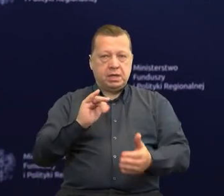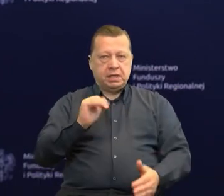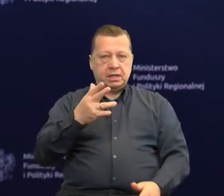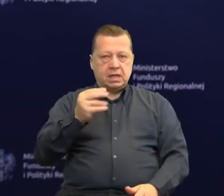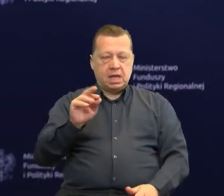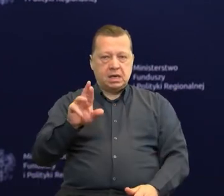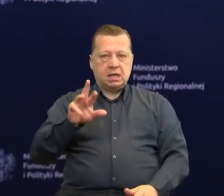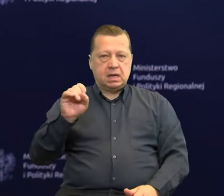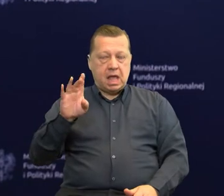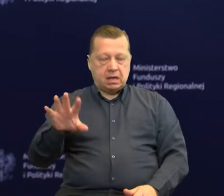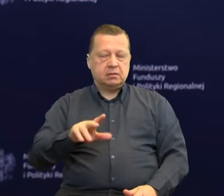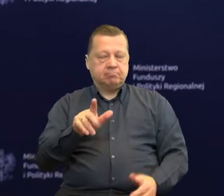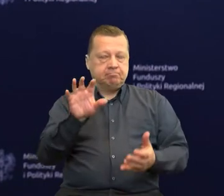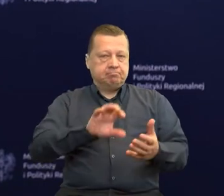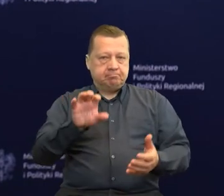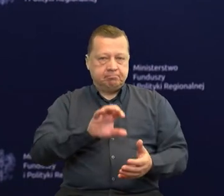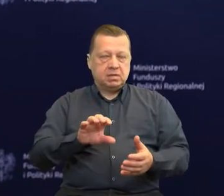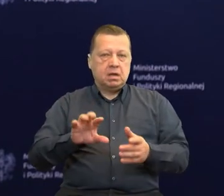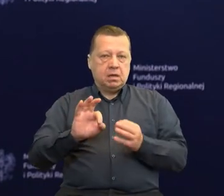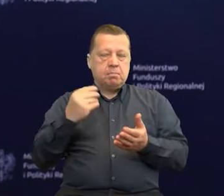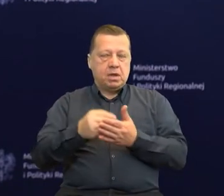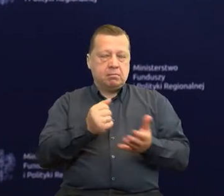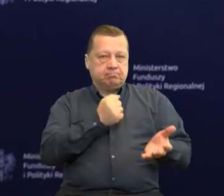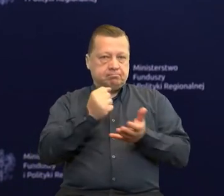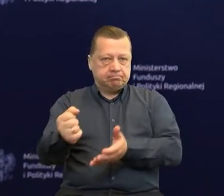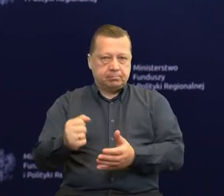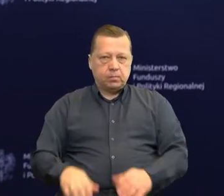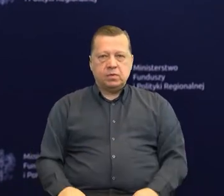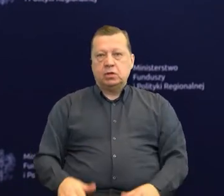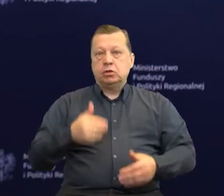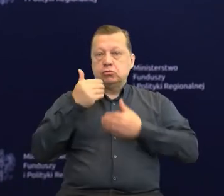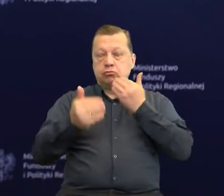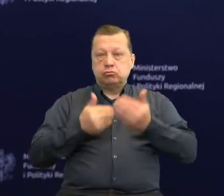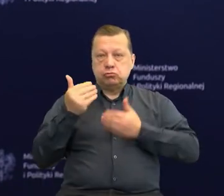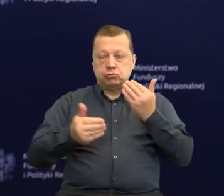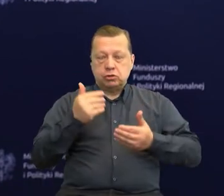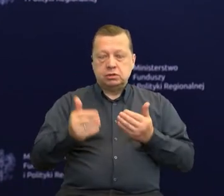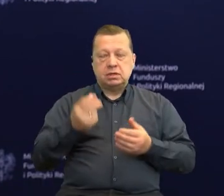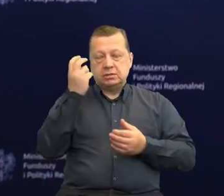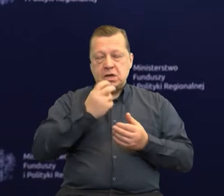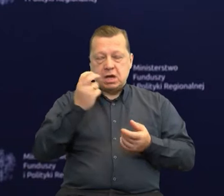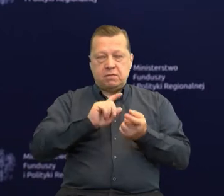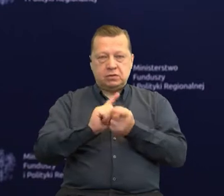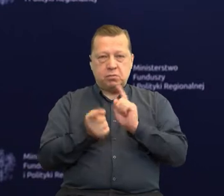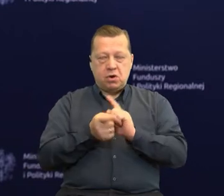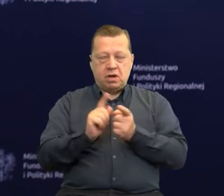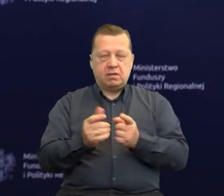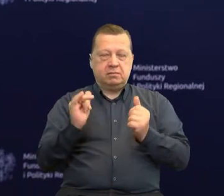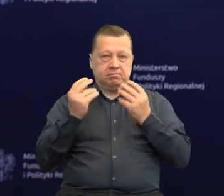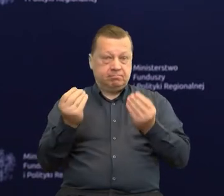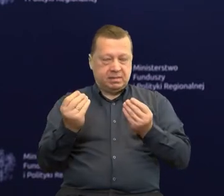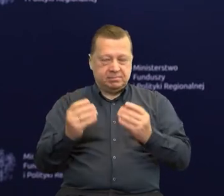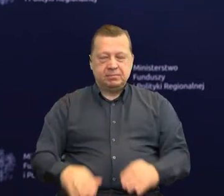i do ubiegania się o środki. Życzę Państwu ciekawego i owocnego spotkania. Mam nadzieję,